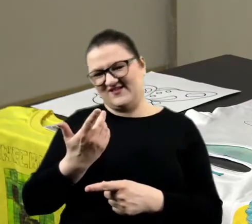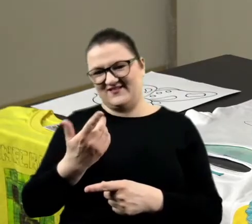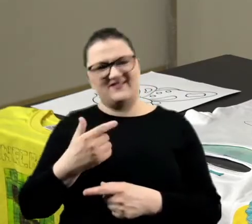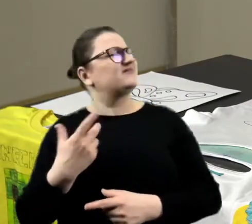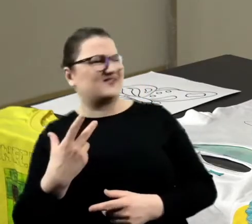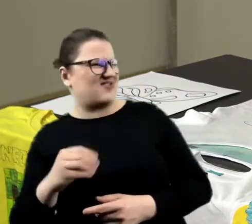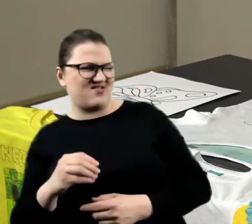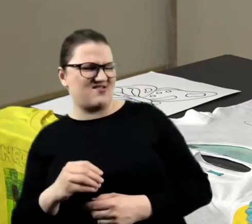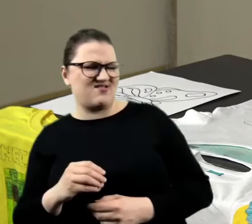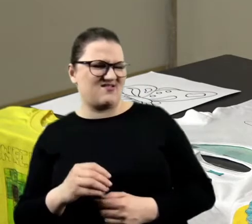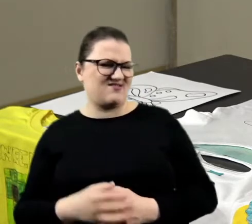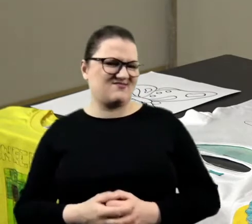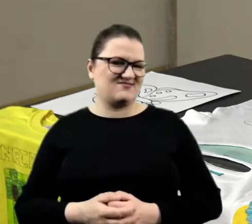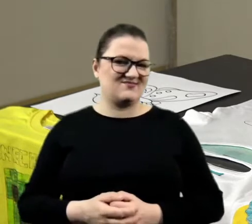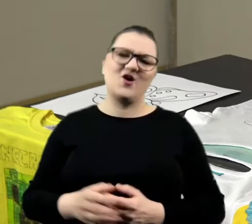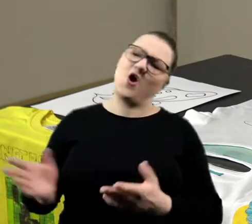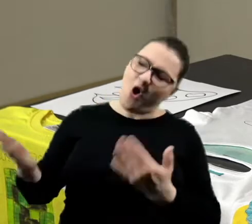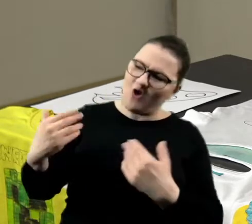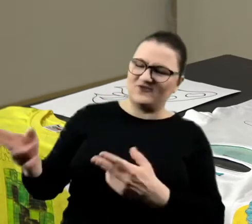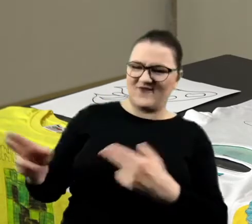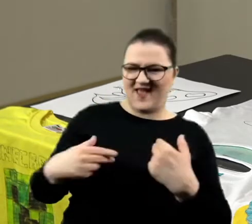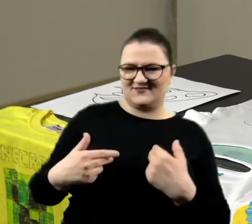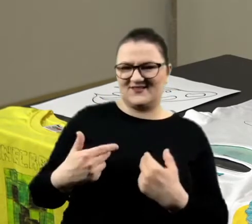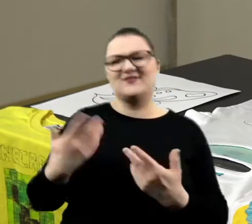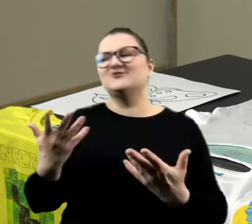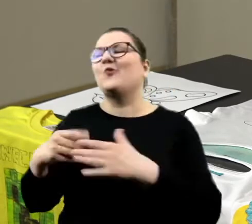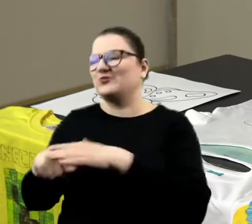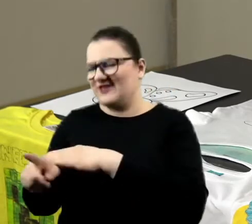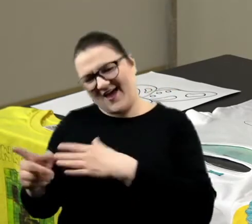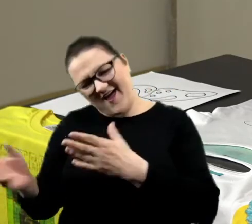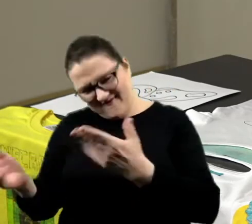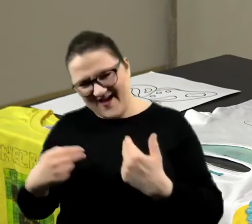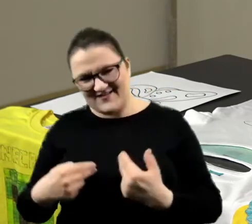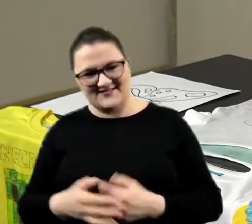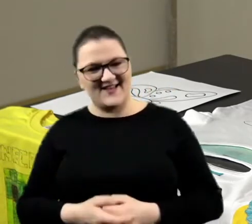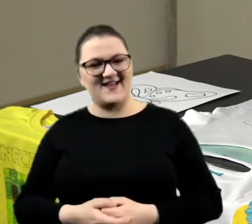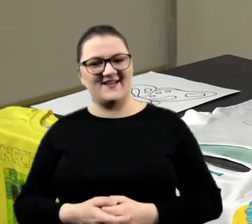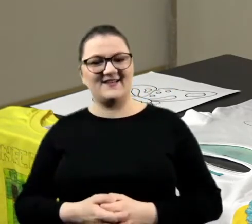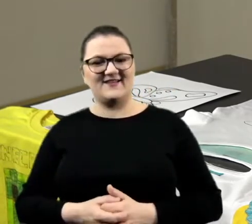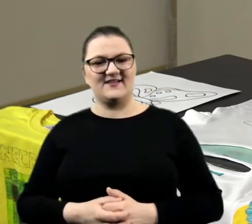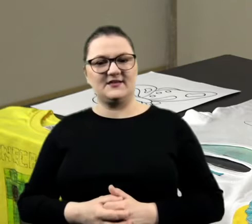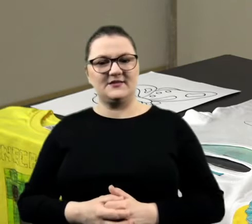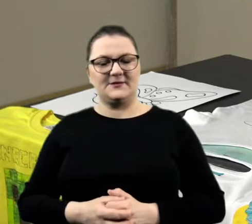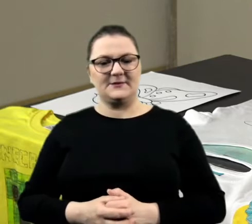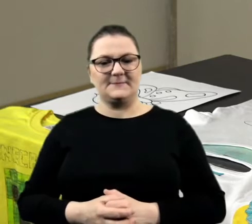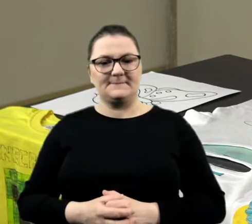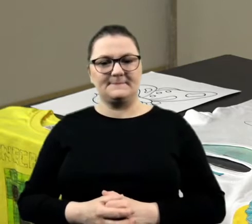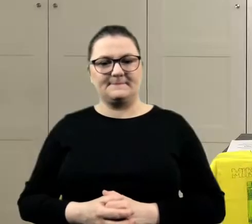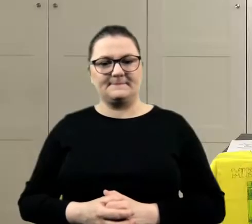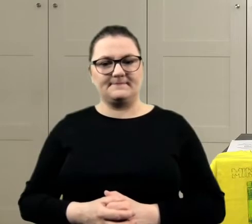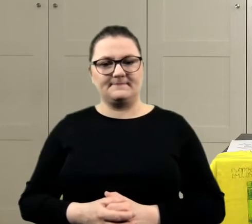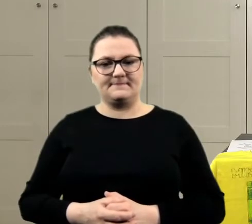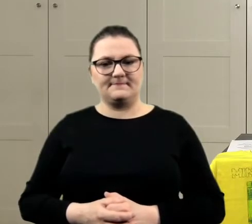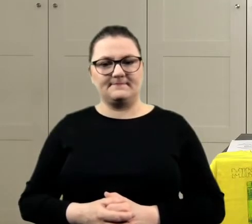Nie. Wracaj tu do mnie, gdzie ty uciekasz mi tutaj. Czerwony, czekaj. czekaj. Taki